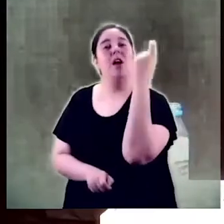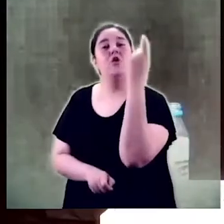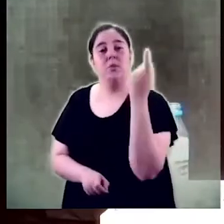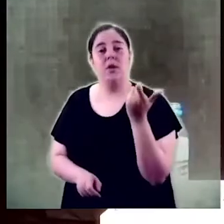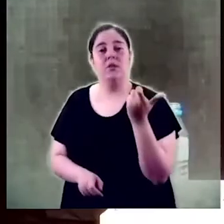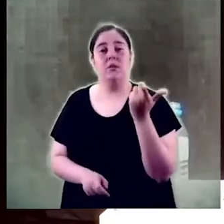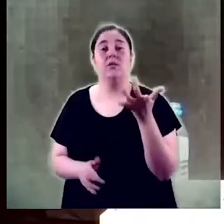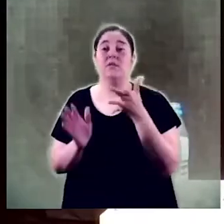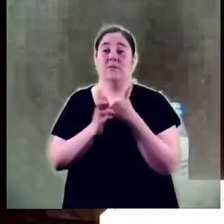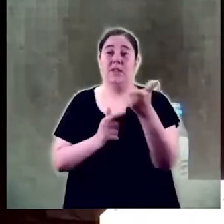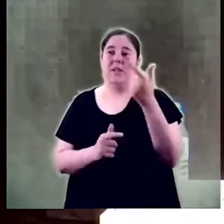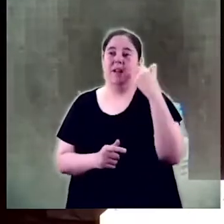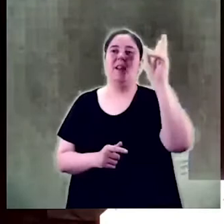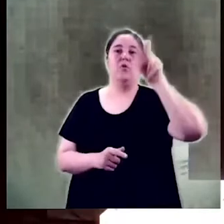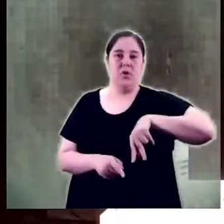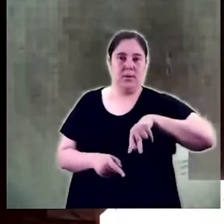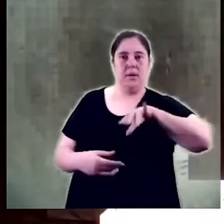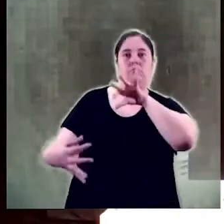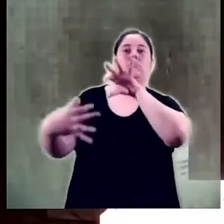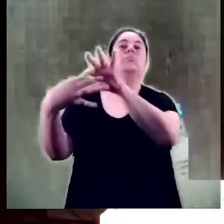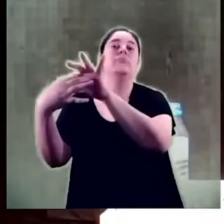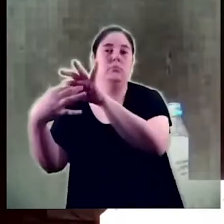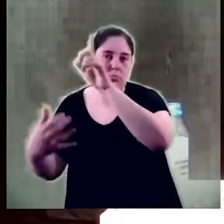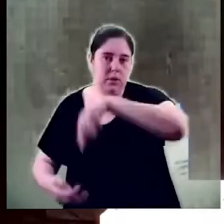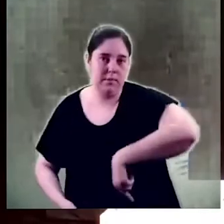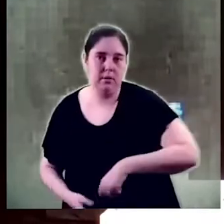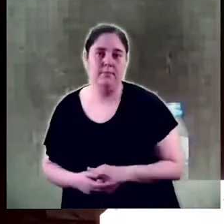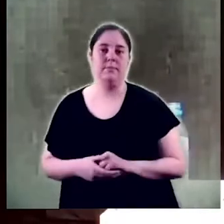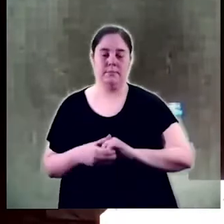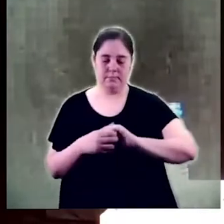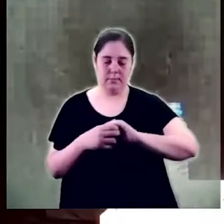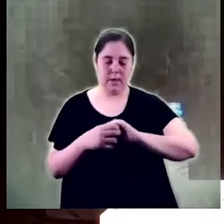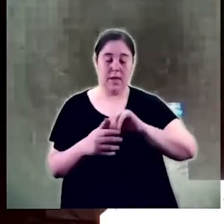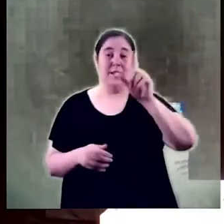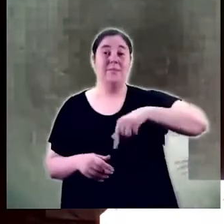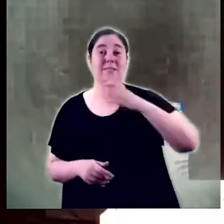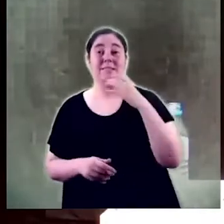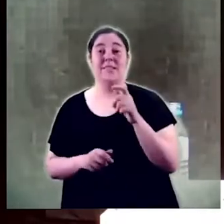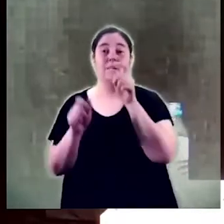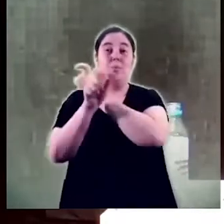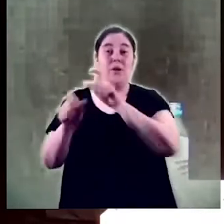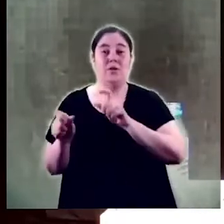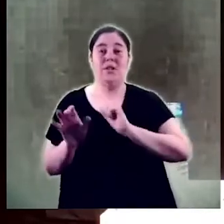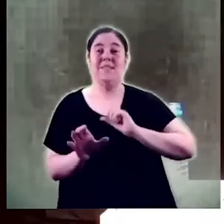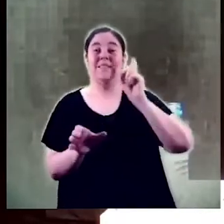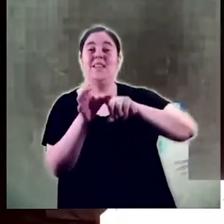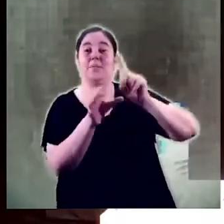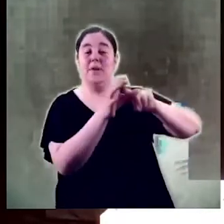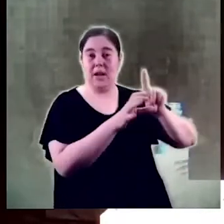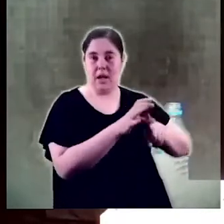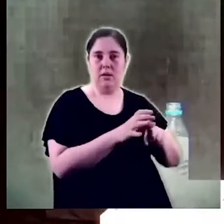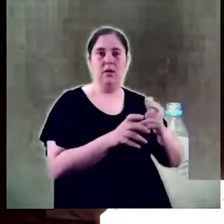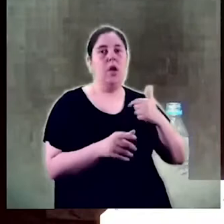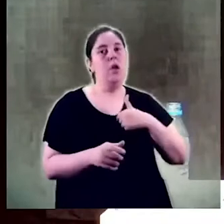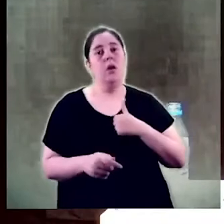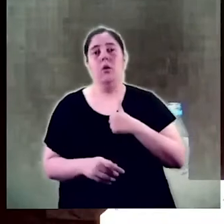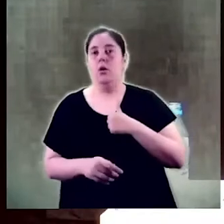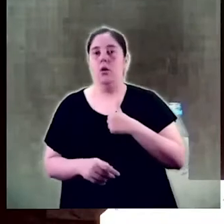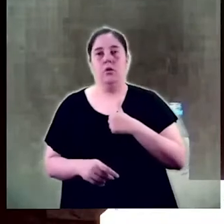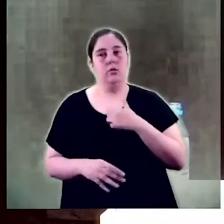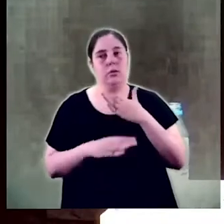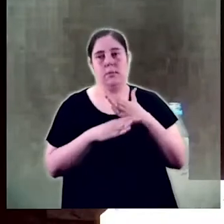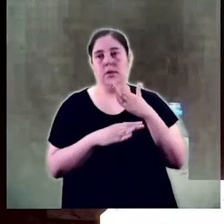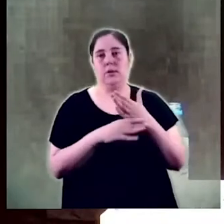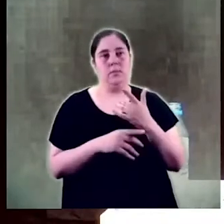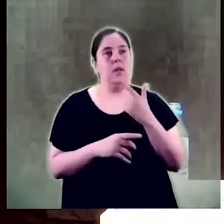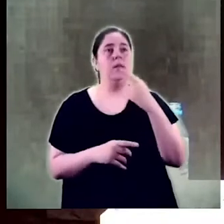i forma part del reconeixement d'avui i al seu costat la feina de moltes persones implicades a les quals no